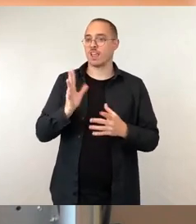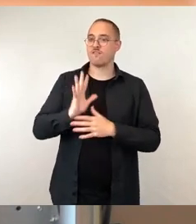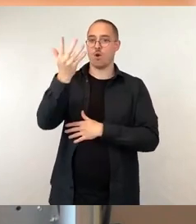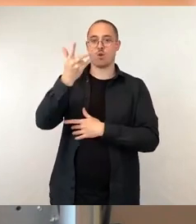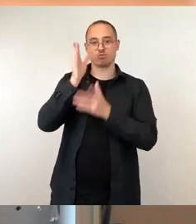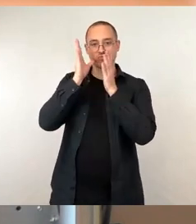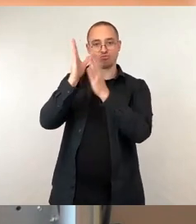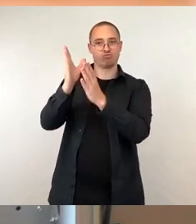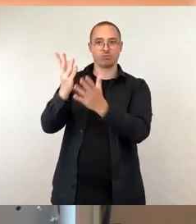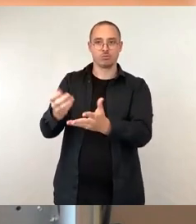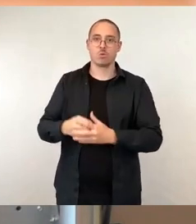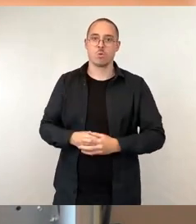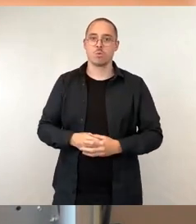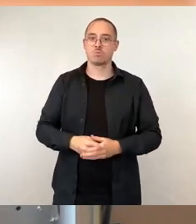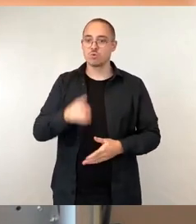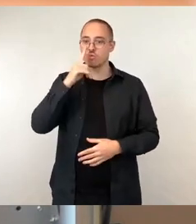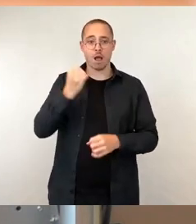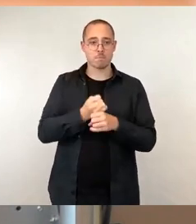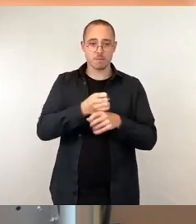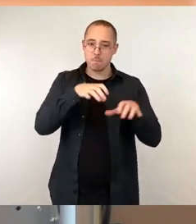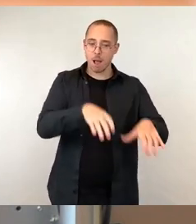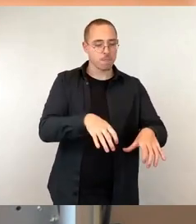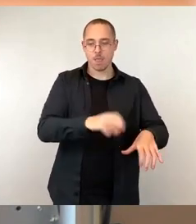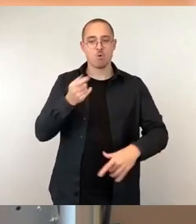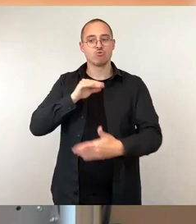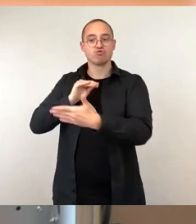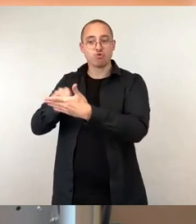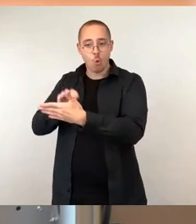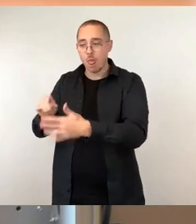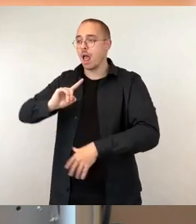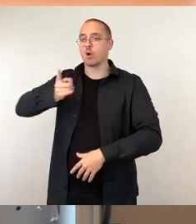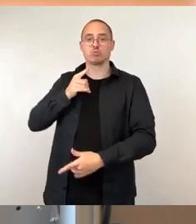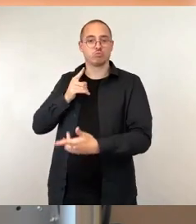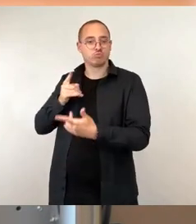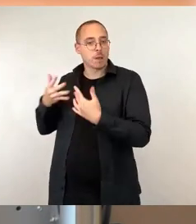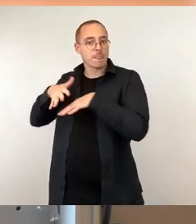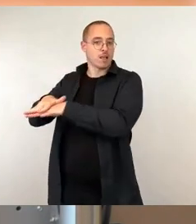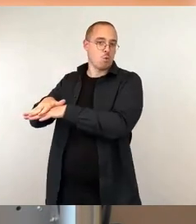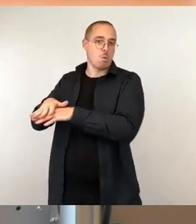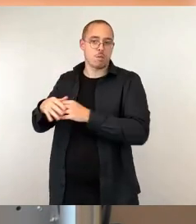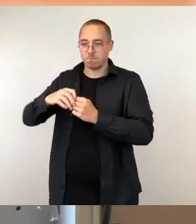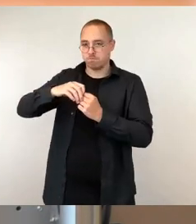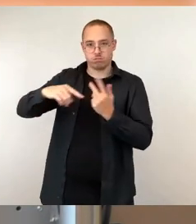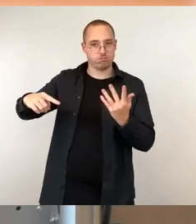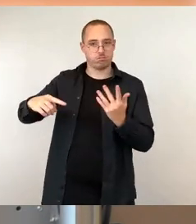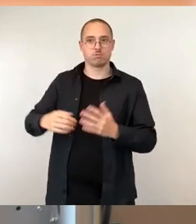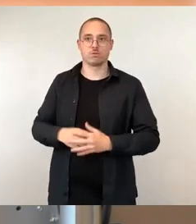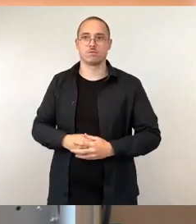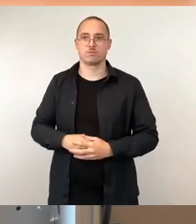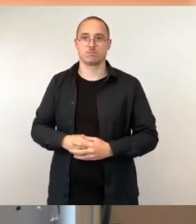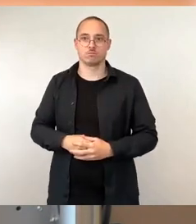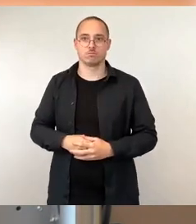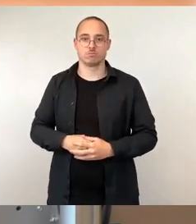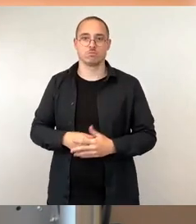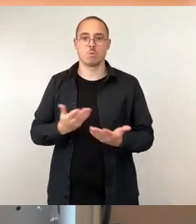Schule, die gibt es aber eben auch auf dem Feld der Integration. Und dann fragen wir uns, was ist Integration überhaupt? Das